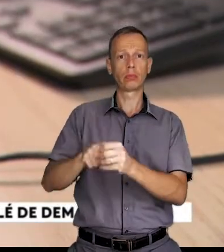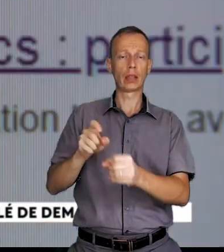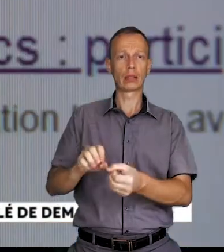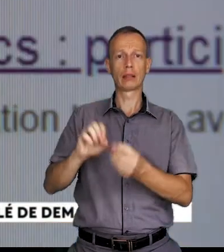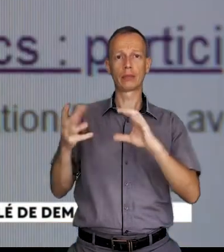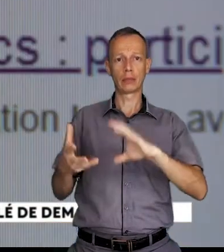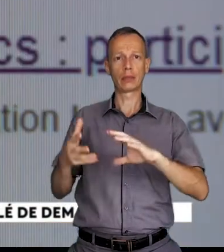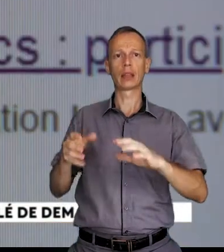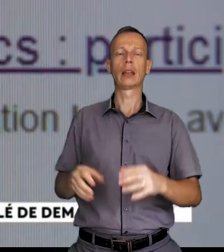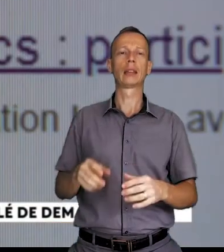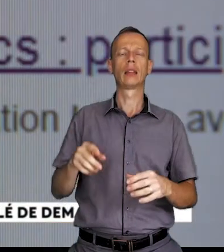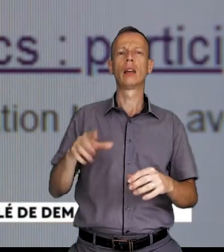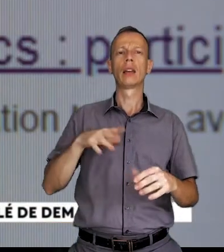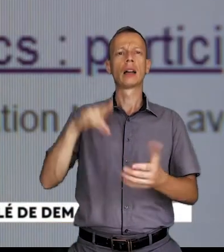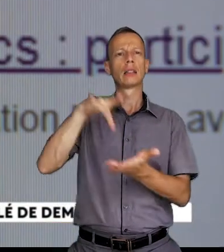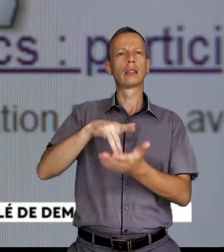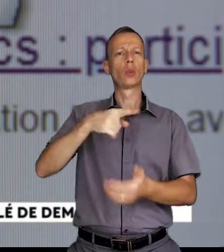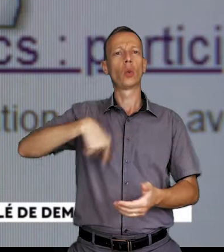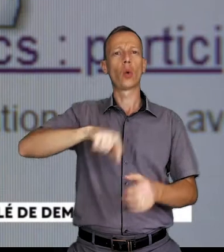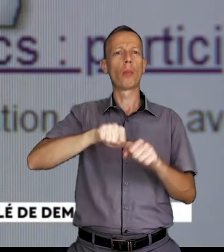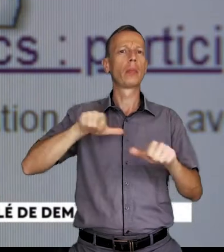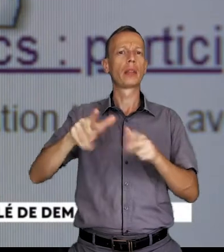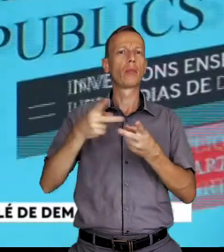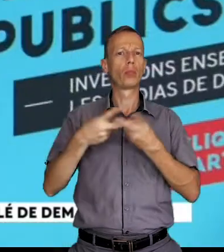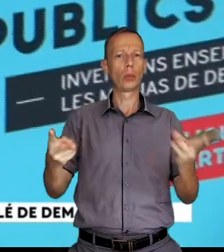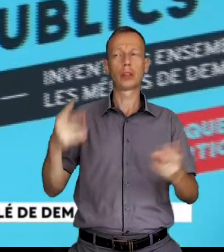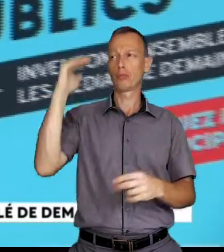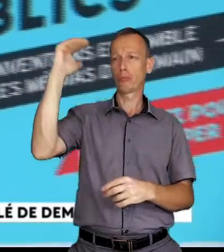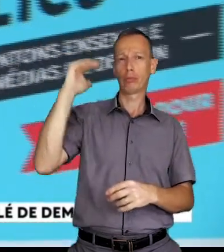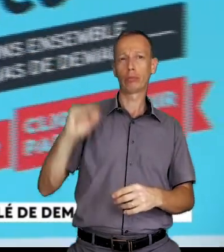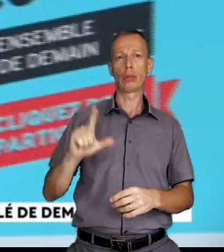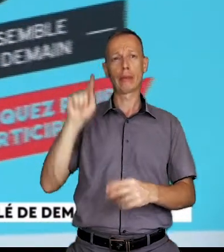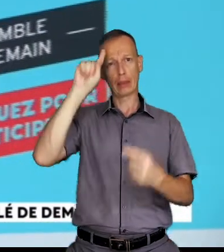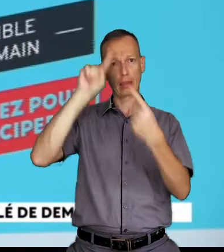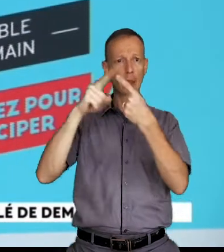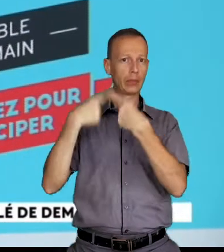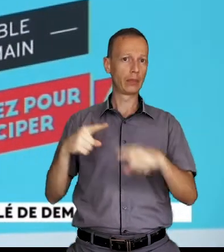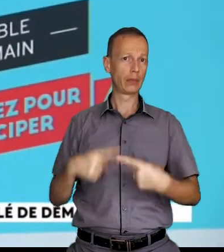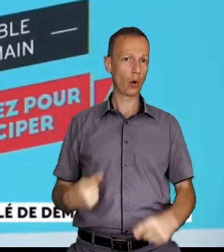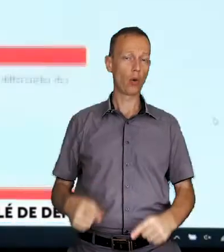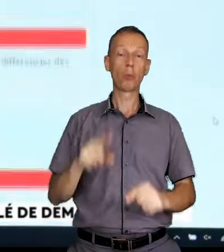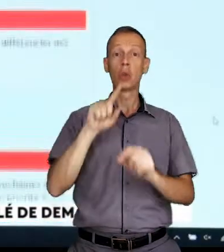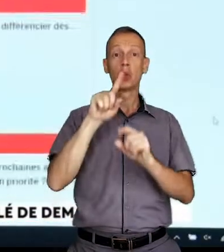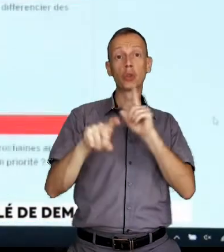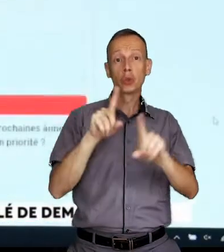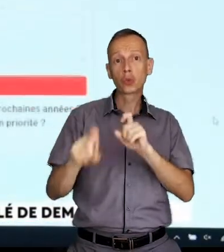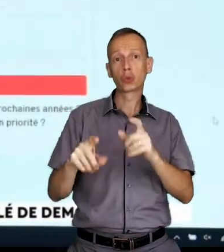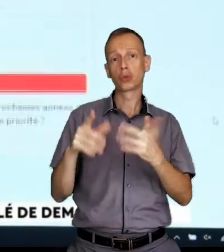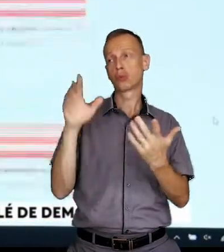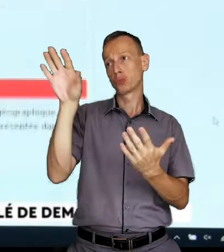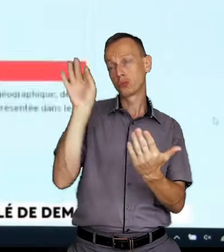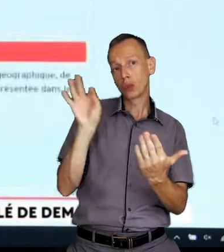Vous allez sur Internet, vous vous connectez sur le site Nos Médias Publics et là, une vingtaine de thématiques vous sont proposées.